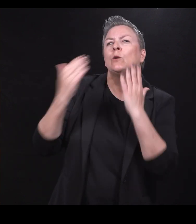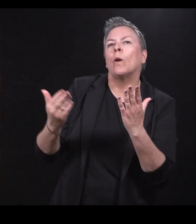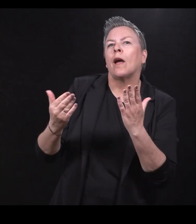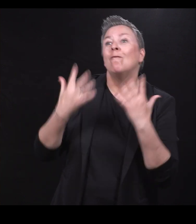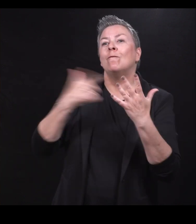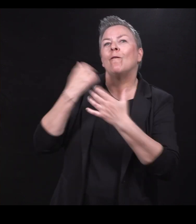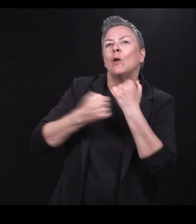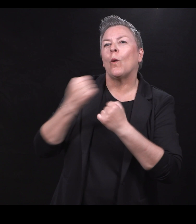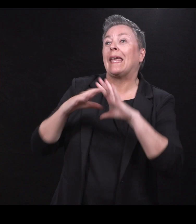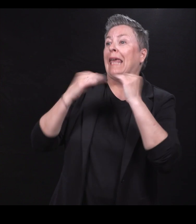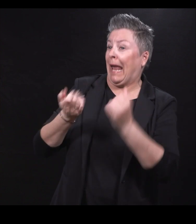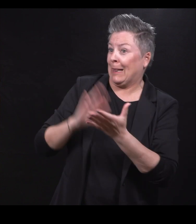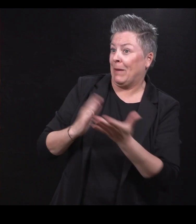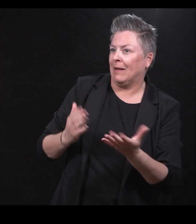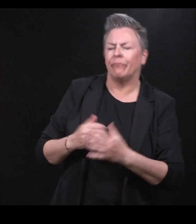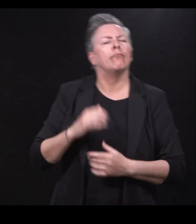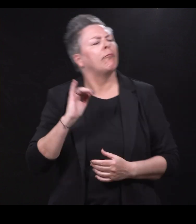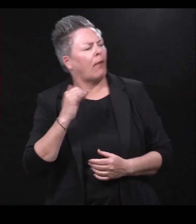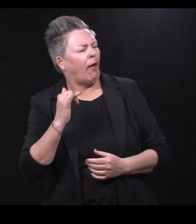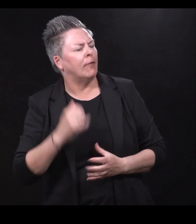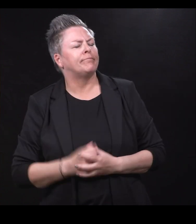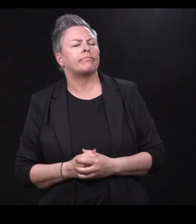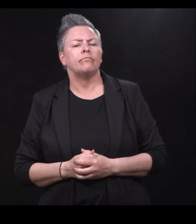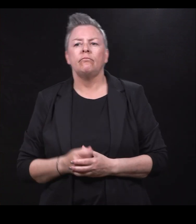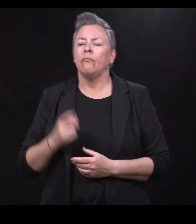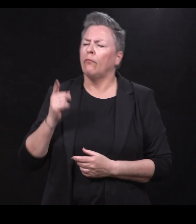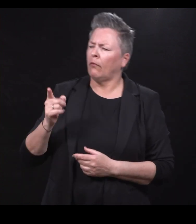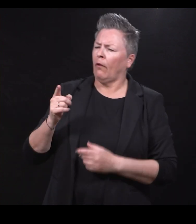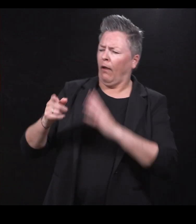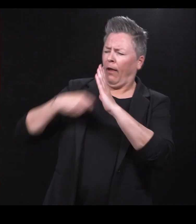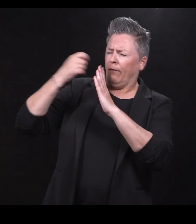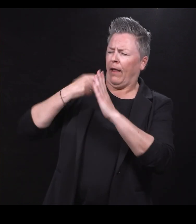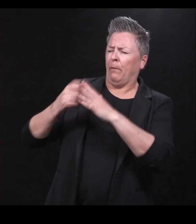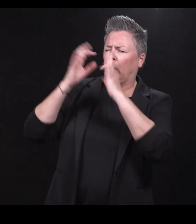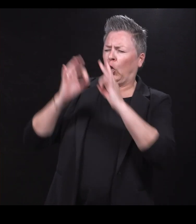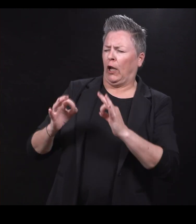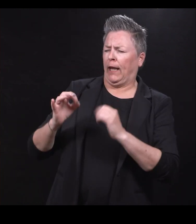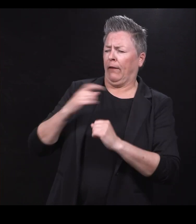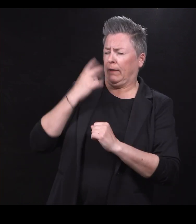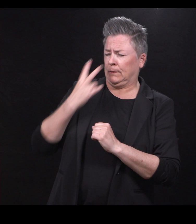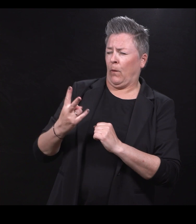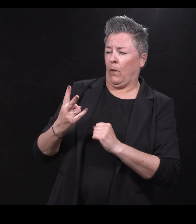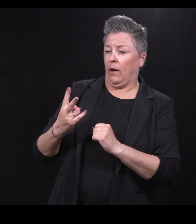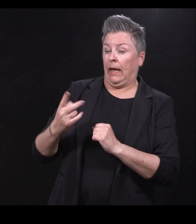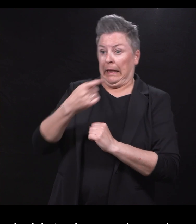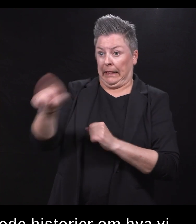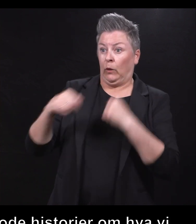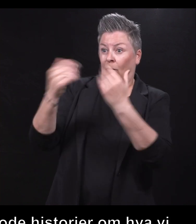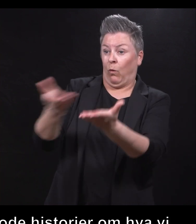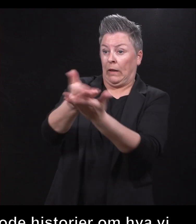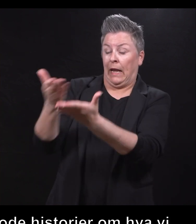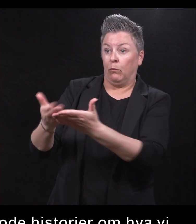i Helt med. Og det var tydelig på filmen her, blant annet at de som får tilbudet sitt på